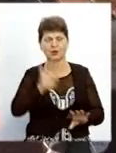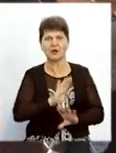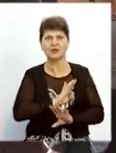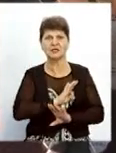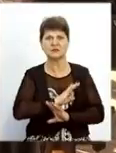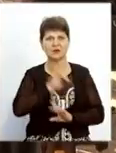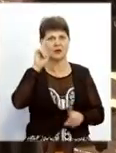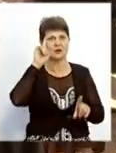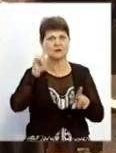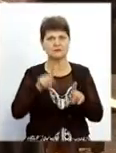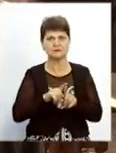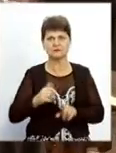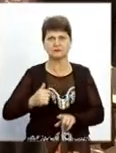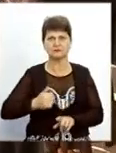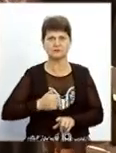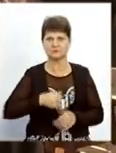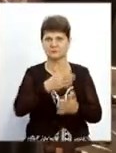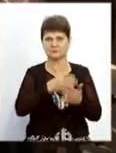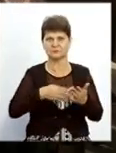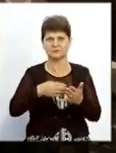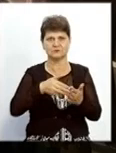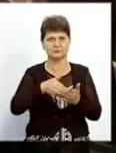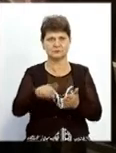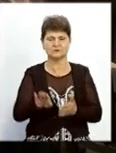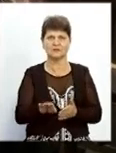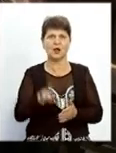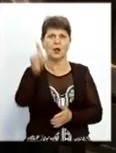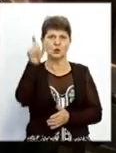відмовляється. Людина реально щирої душі.